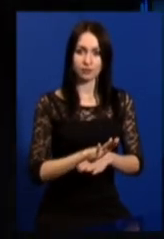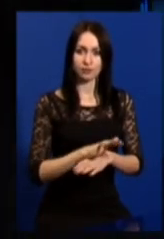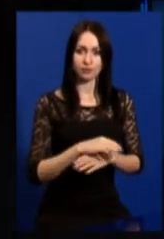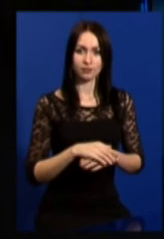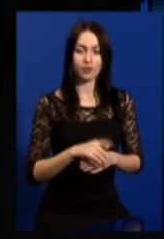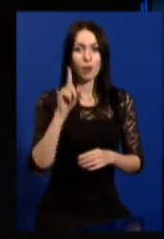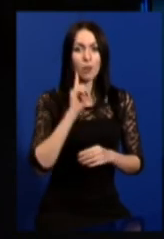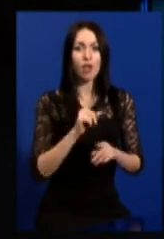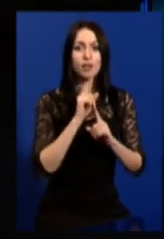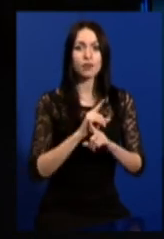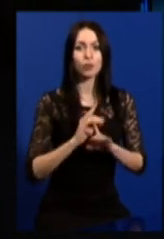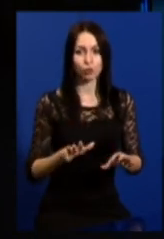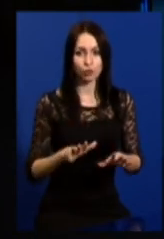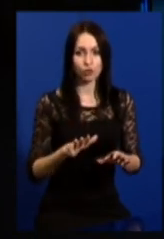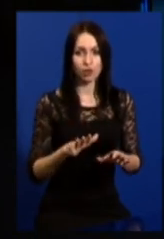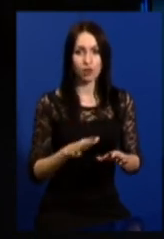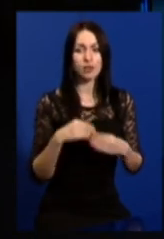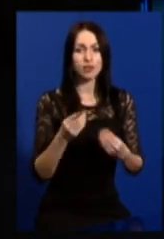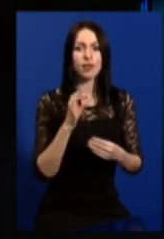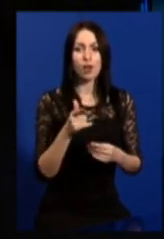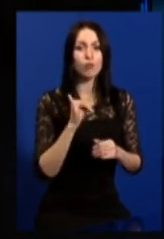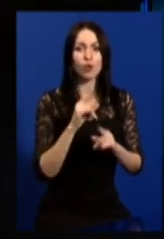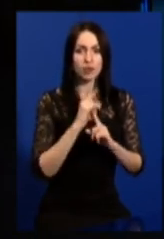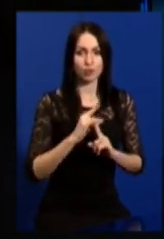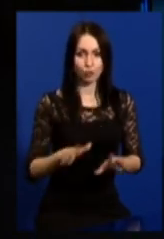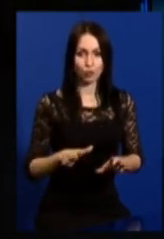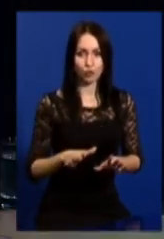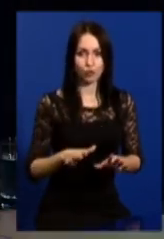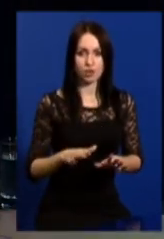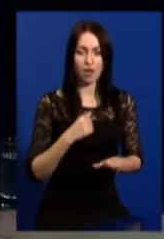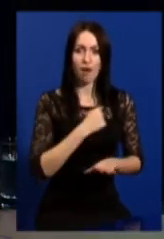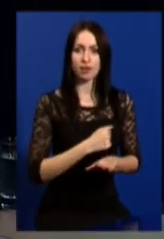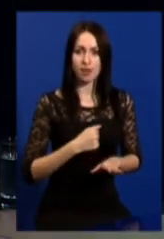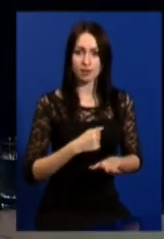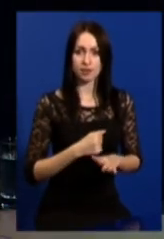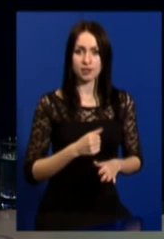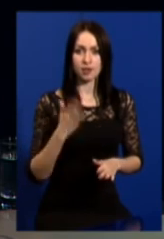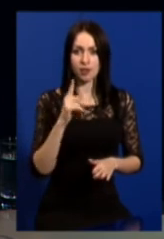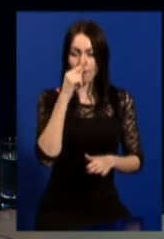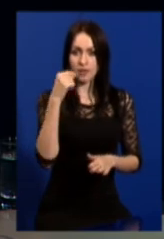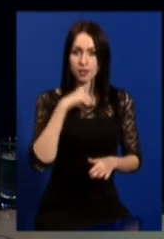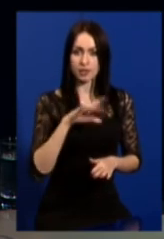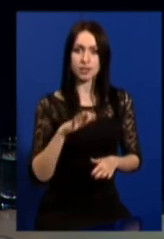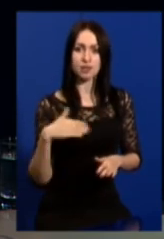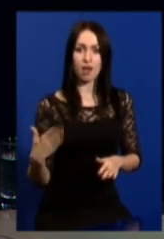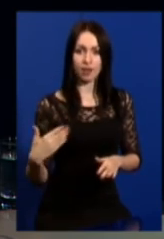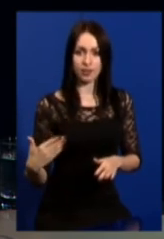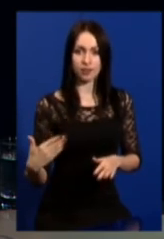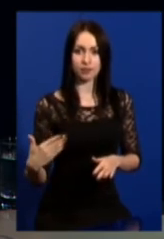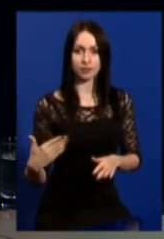поки не буде, дай Боже, не буде агресії або інтервенції з боку